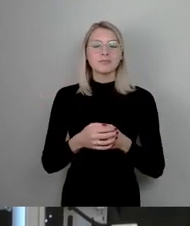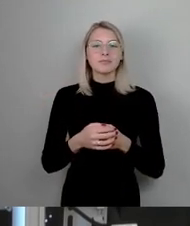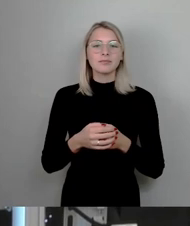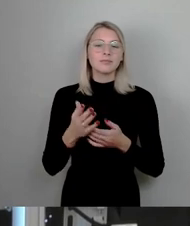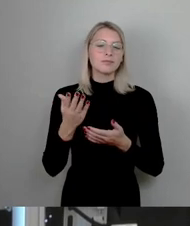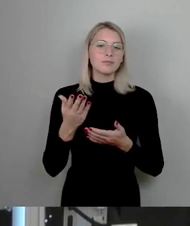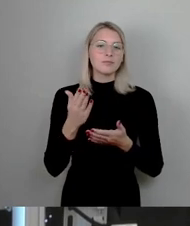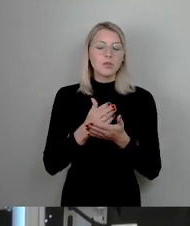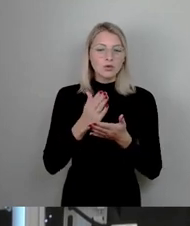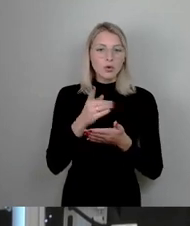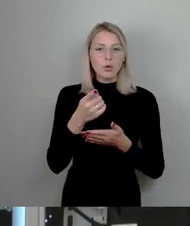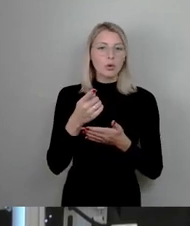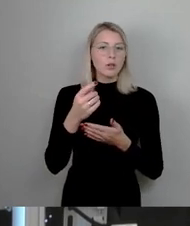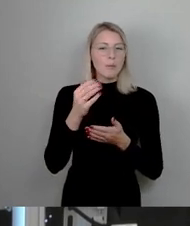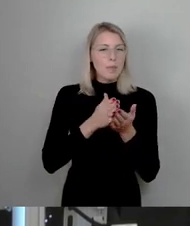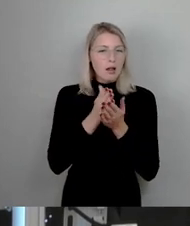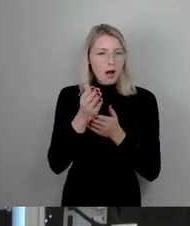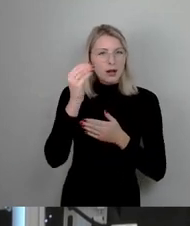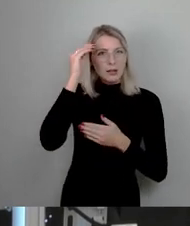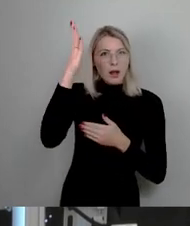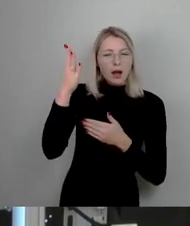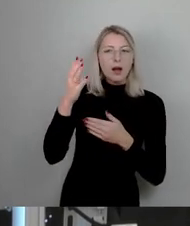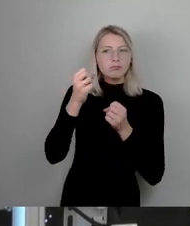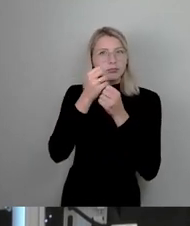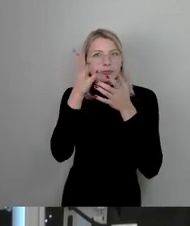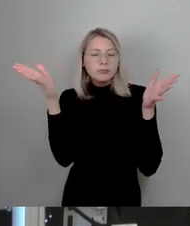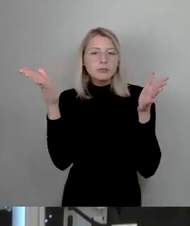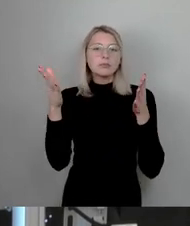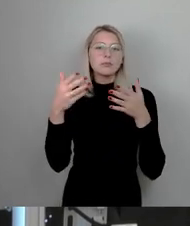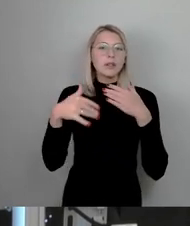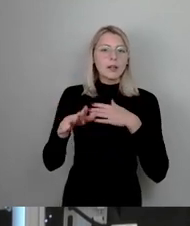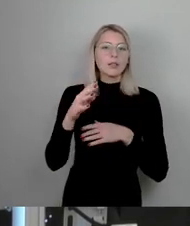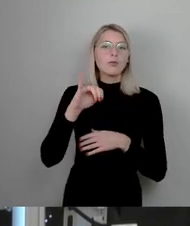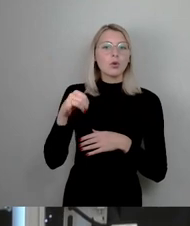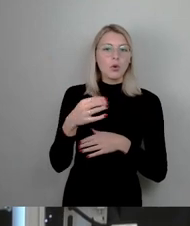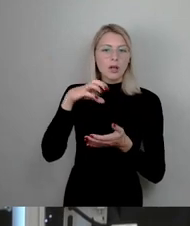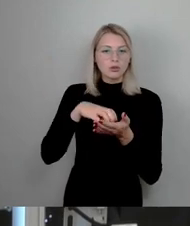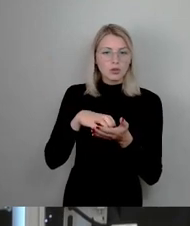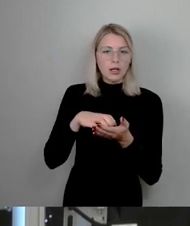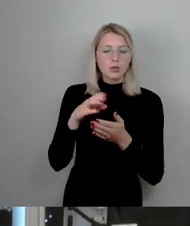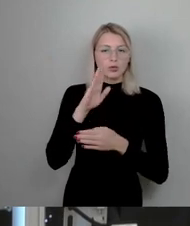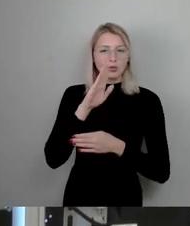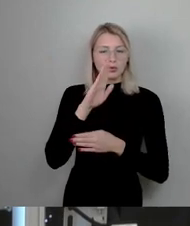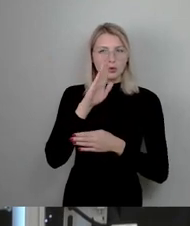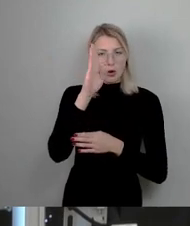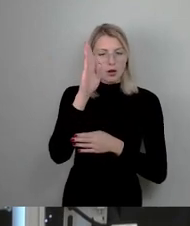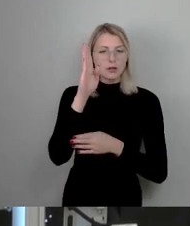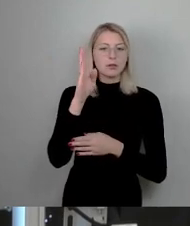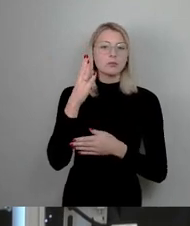konsequenten logischen Plan für den Standort Johannstadt-Nord beschlossen,